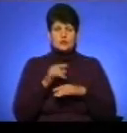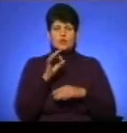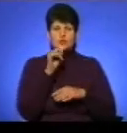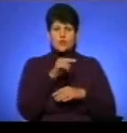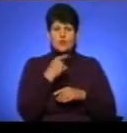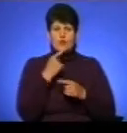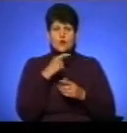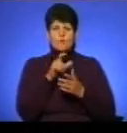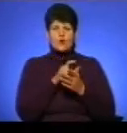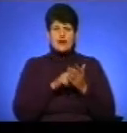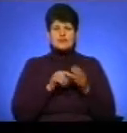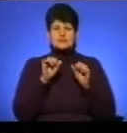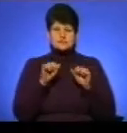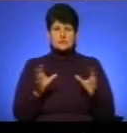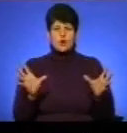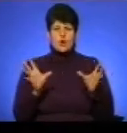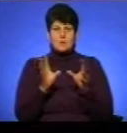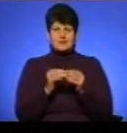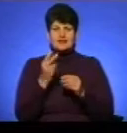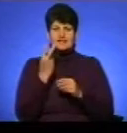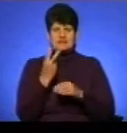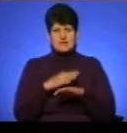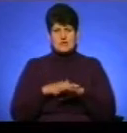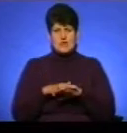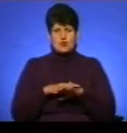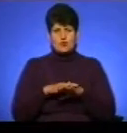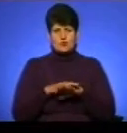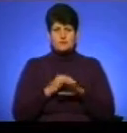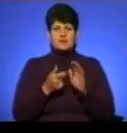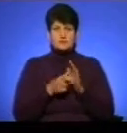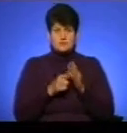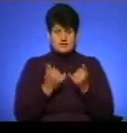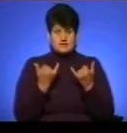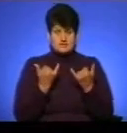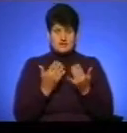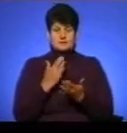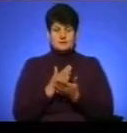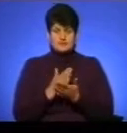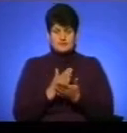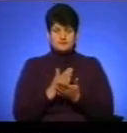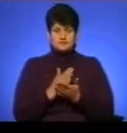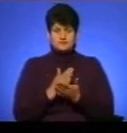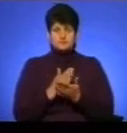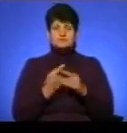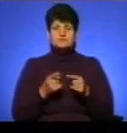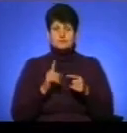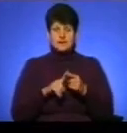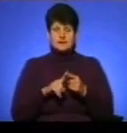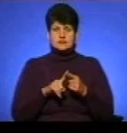що він поет, який зумів об'єднати два народи. І приміщення, в якому ми з вами знаходимося, це